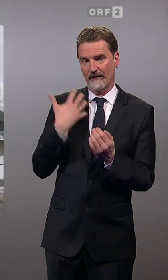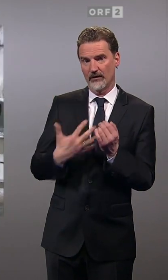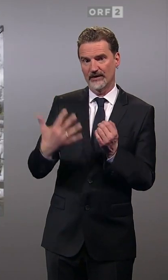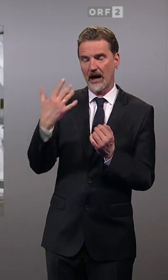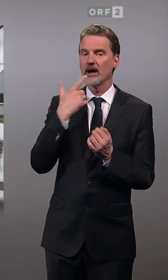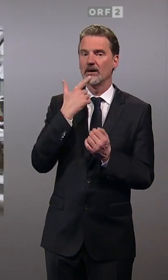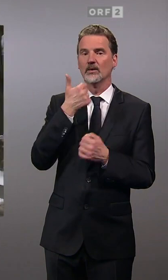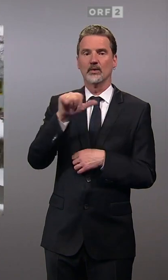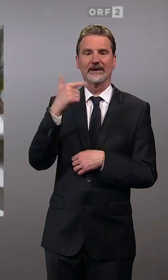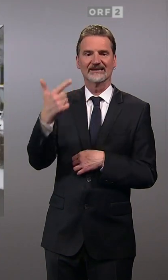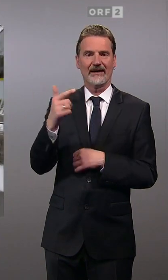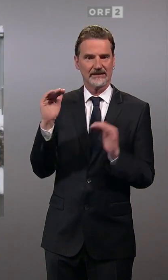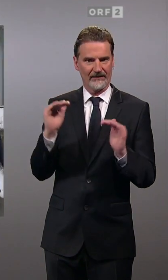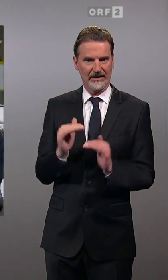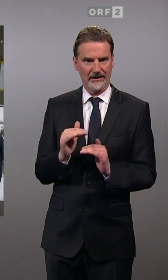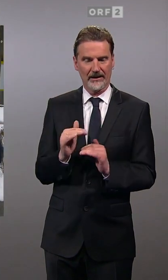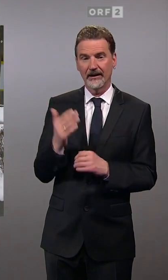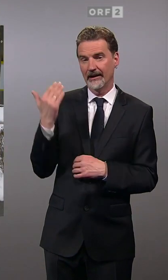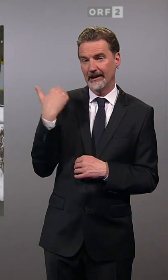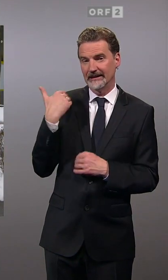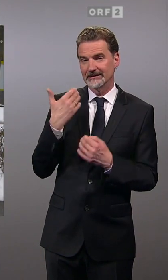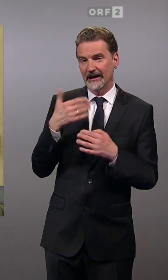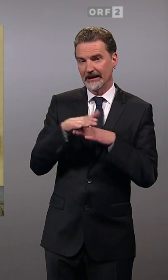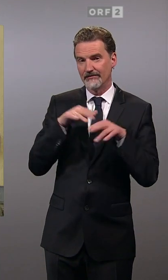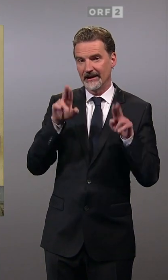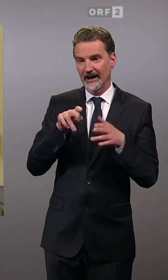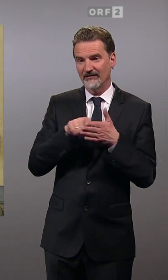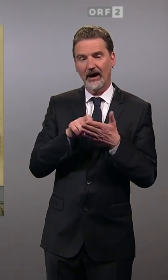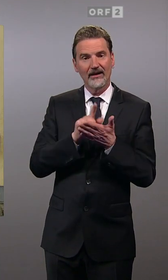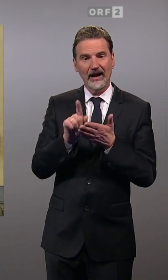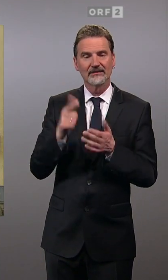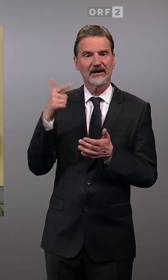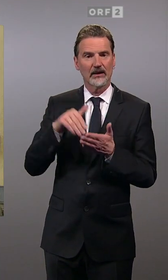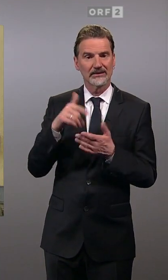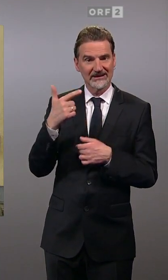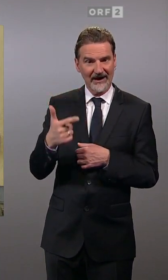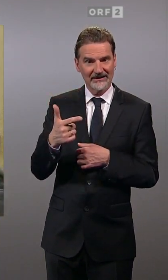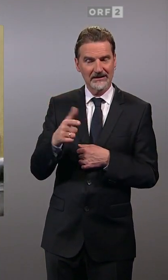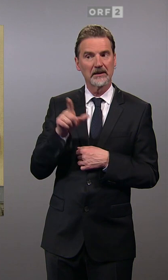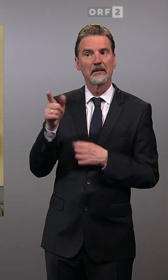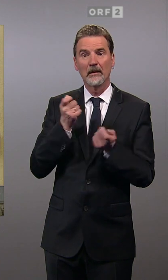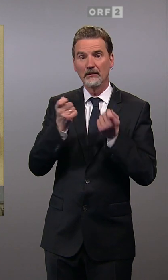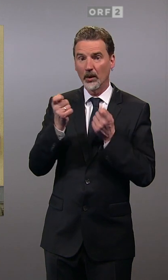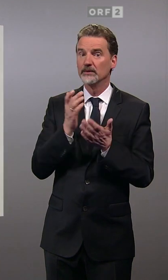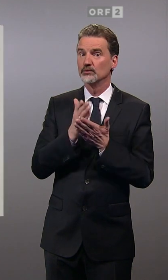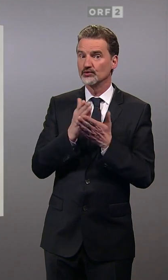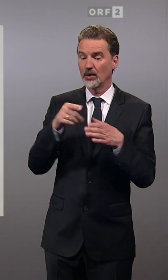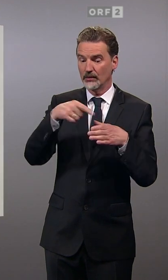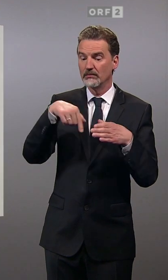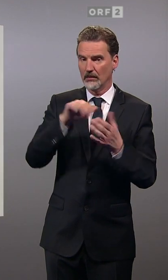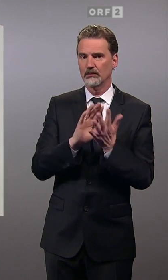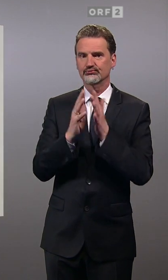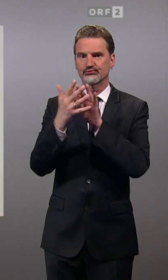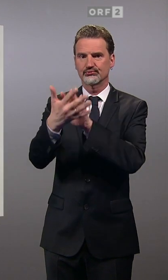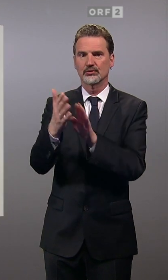Seit der letzten Gemeinderatswahl, sie fand 2020 statt, hat sich allerdings politisch einiges im Ort verändert.